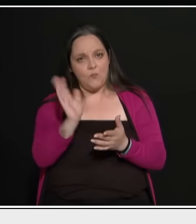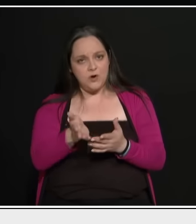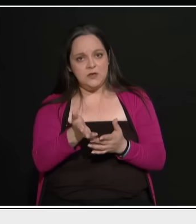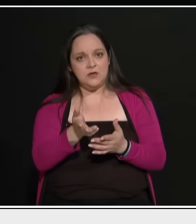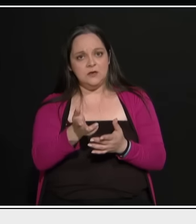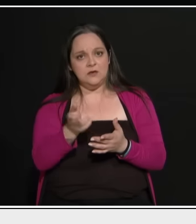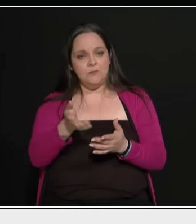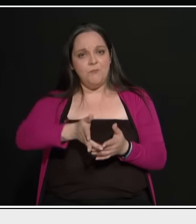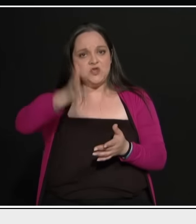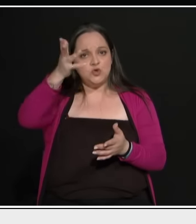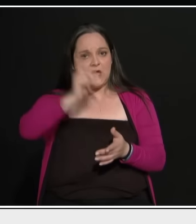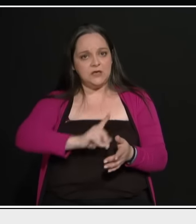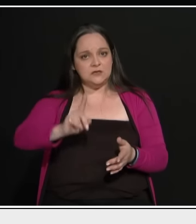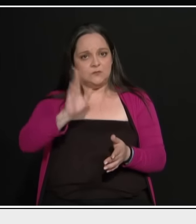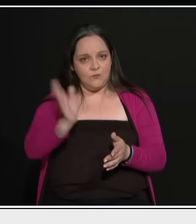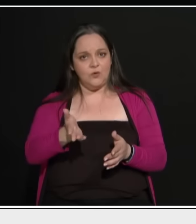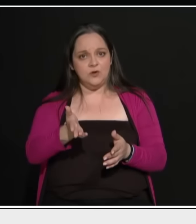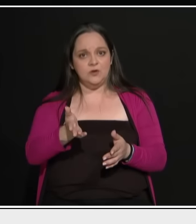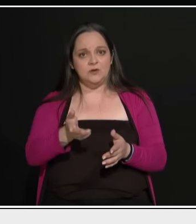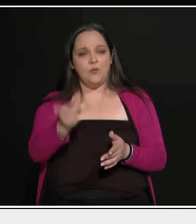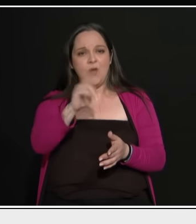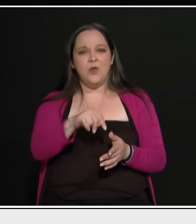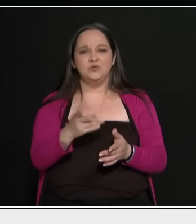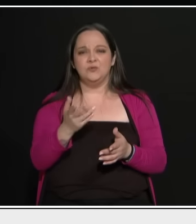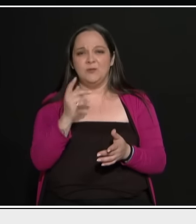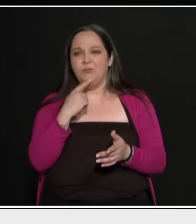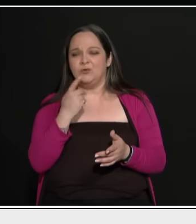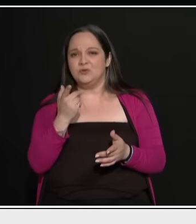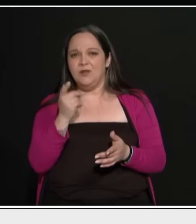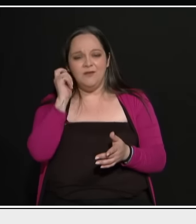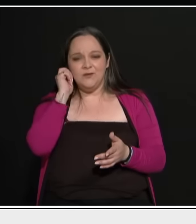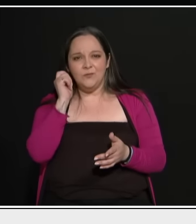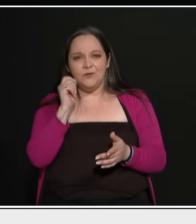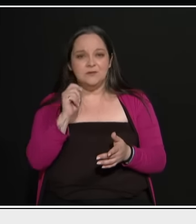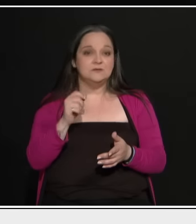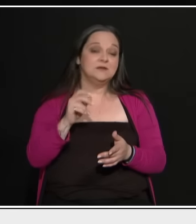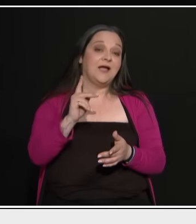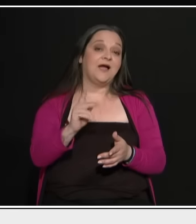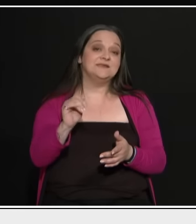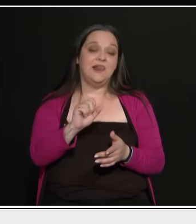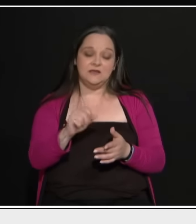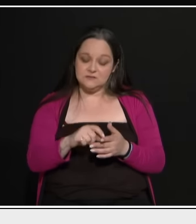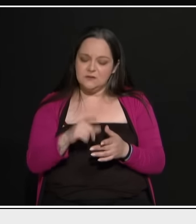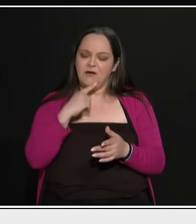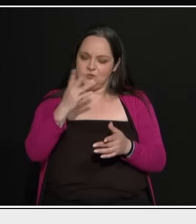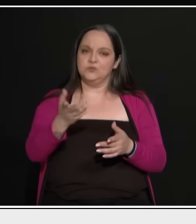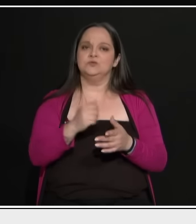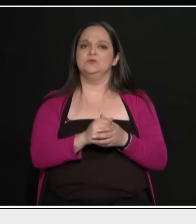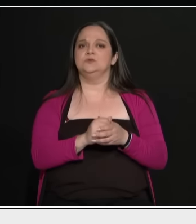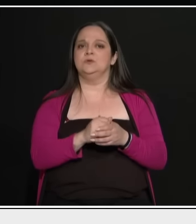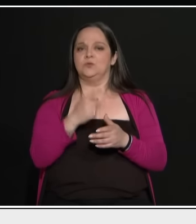Μητσοτάκης ή ο άλλος πώς τον λένε του Τσίπρα. Κασελάκη λέτε. Το Στέφαλο Κασελάκη. αυτό τώρα